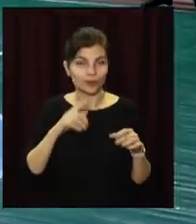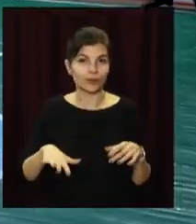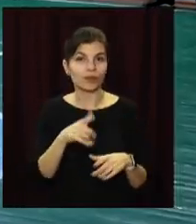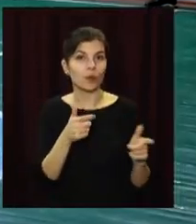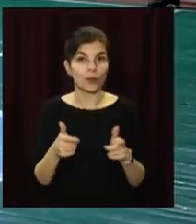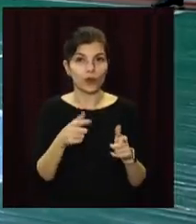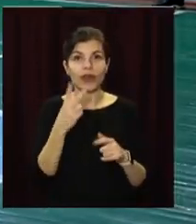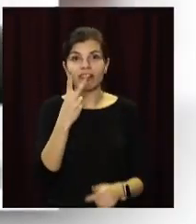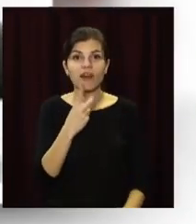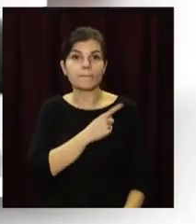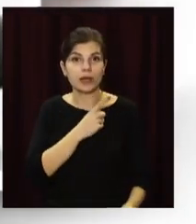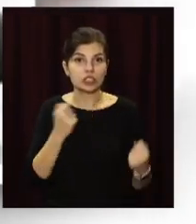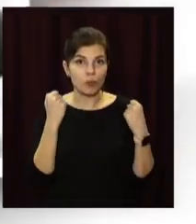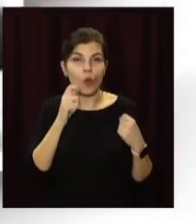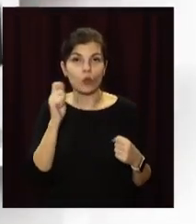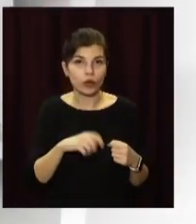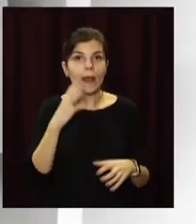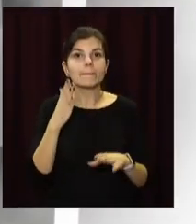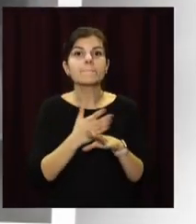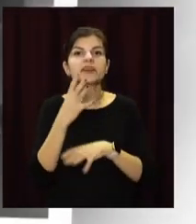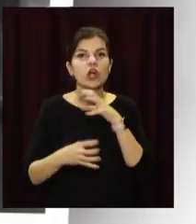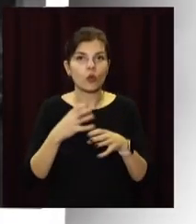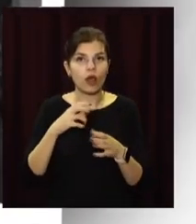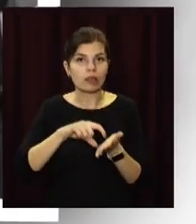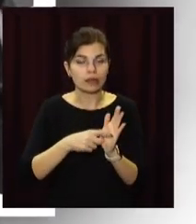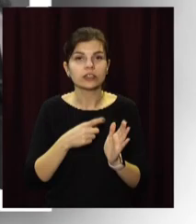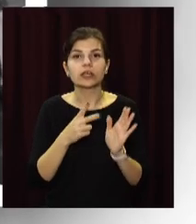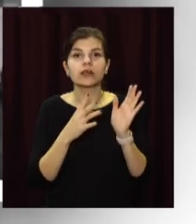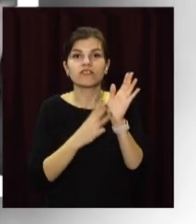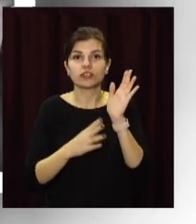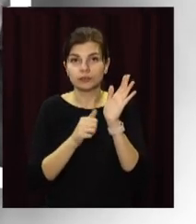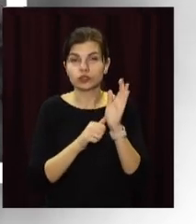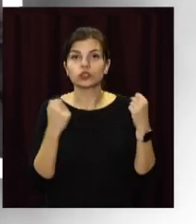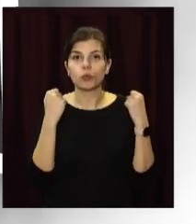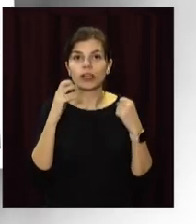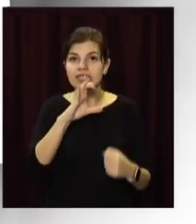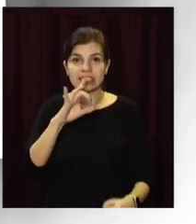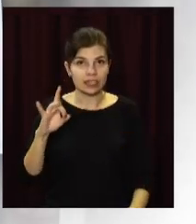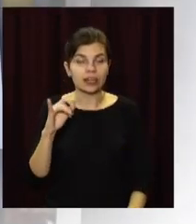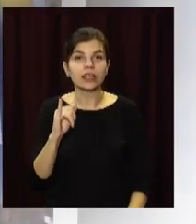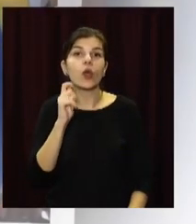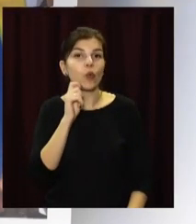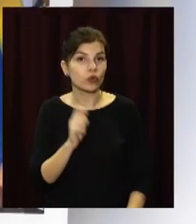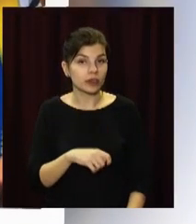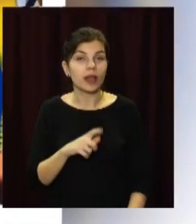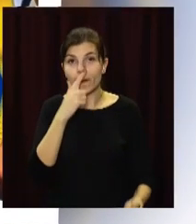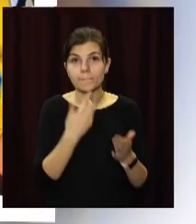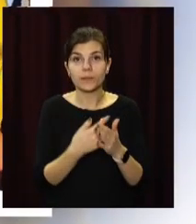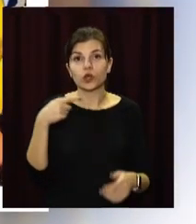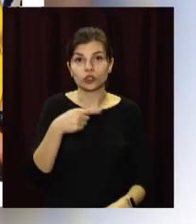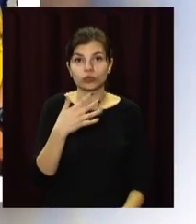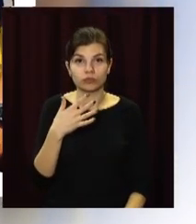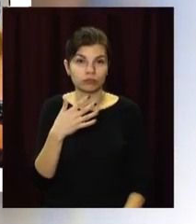час підготували два майстри спорту України міжнародного класу, 86 майстрів спорту СРСР та України. Понад